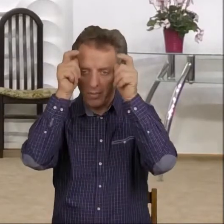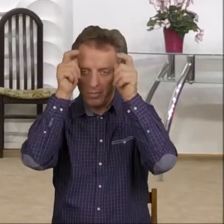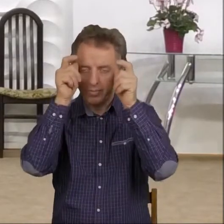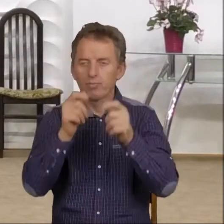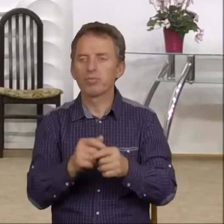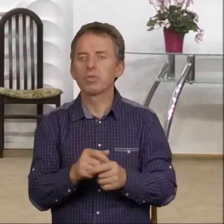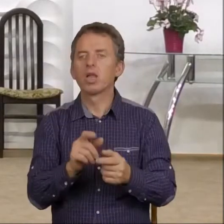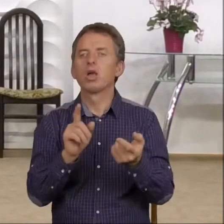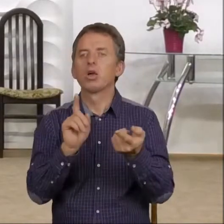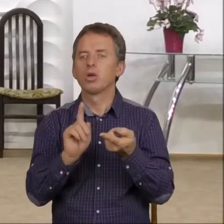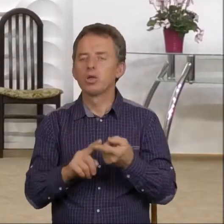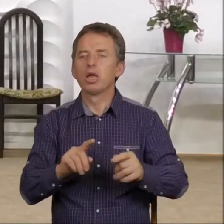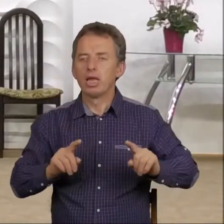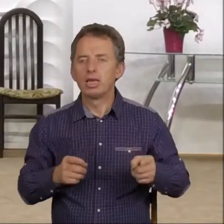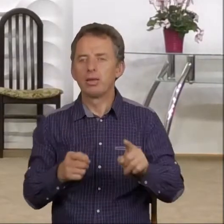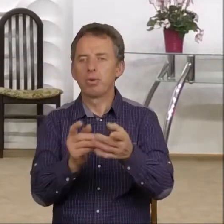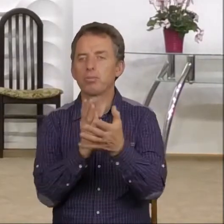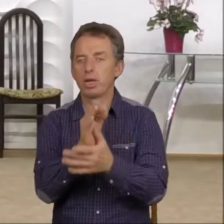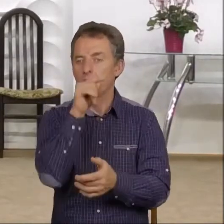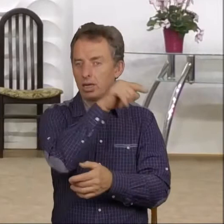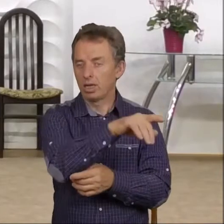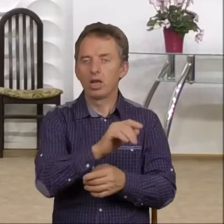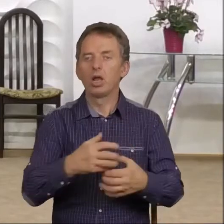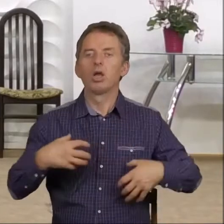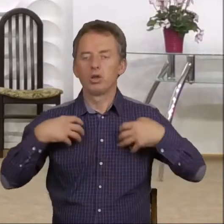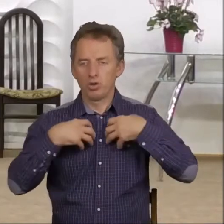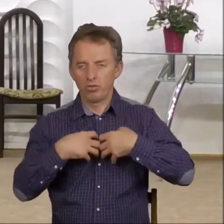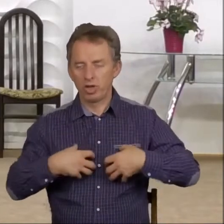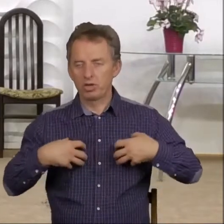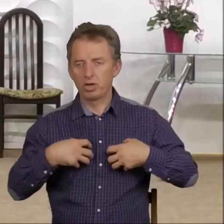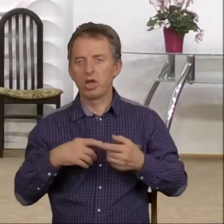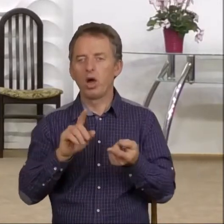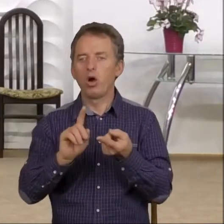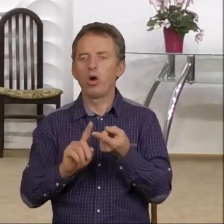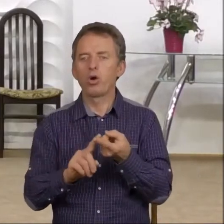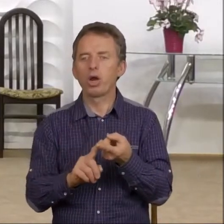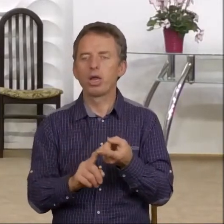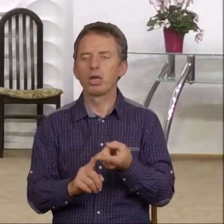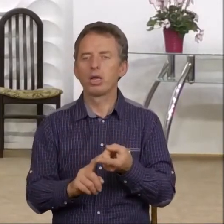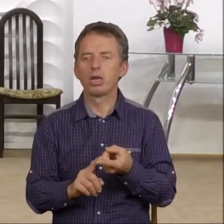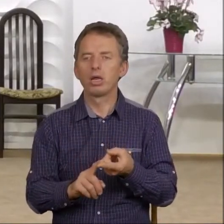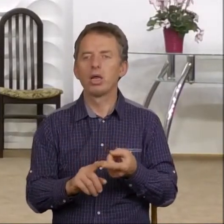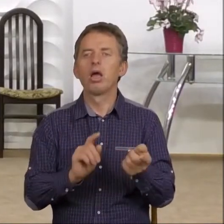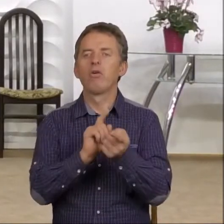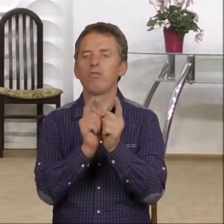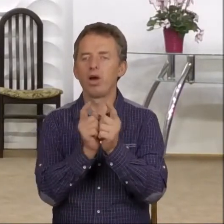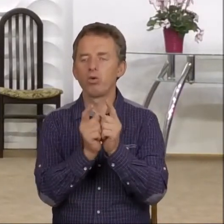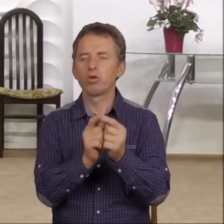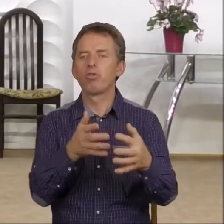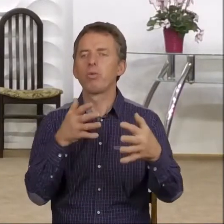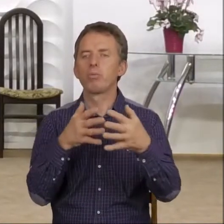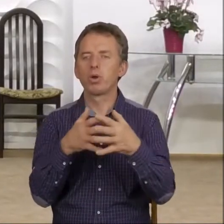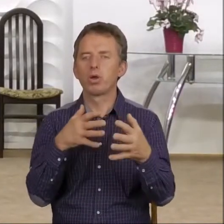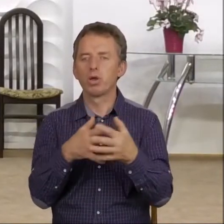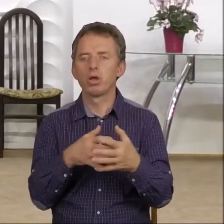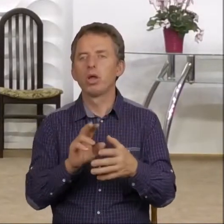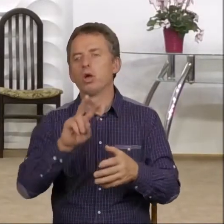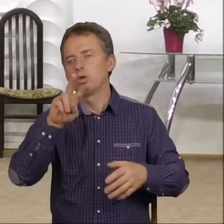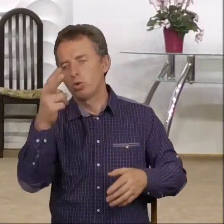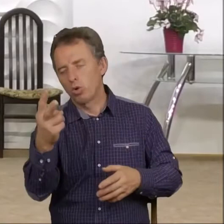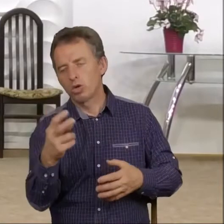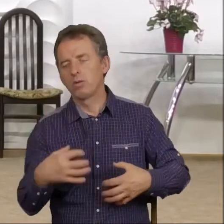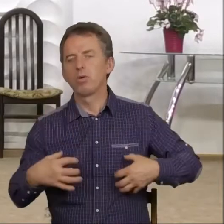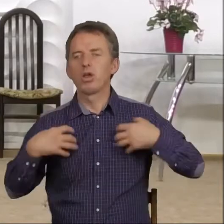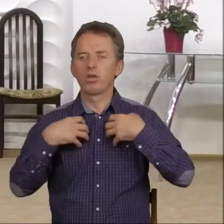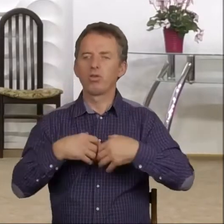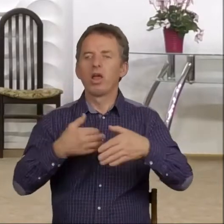inspirowanym przez niego zwierzęciem oraz fałszywym prorokiem, czyli tym drugim zwierzęciem,